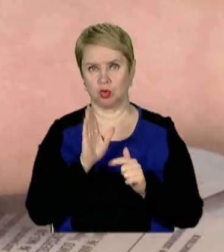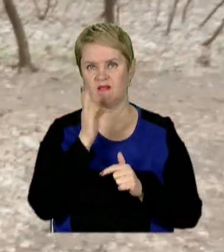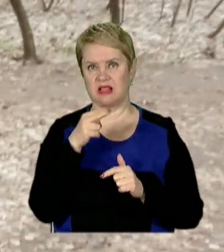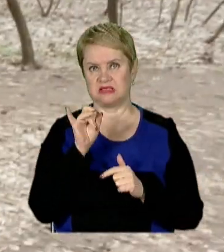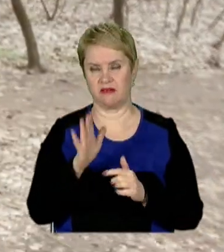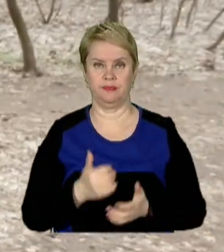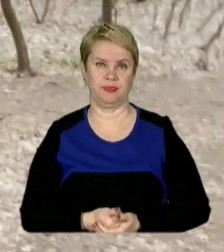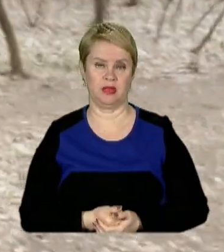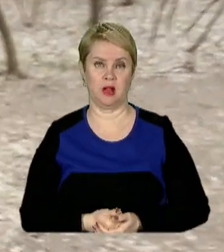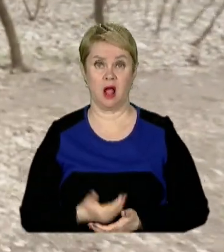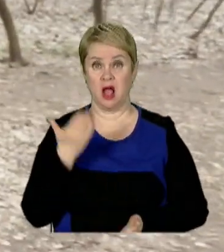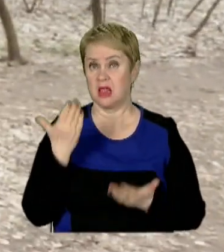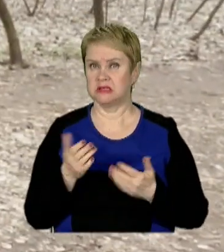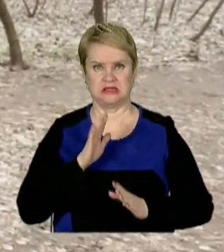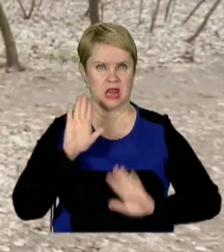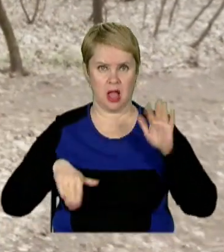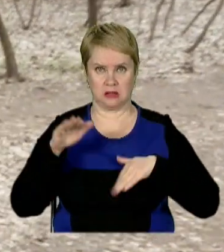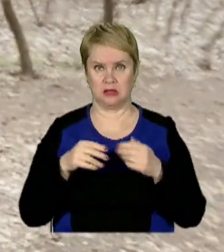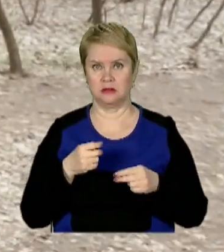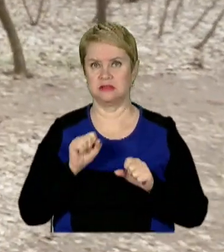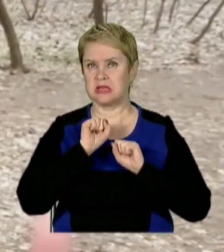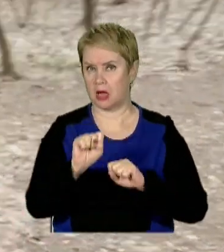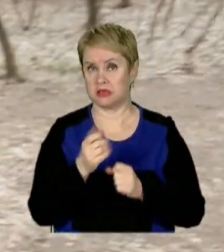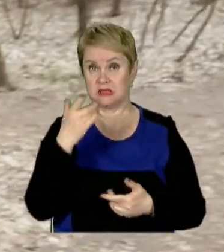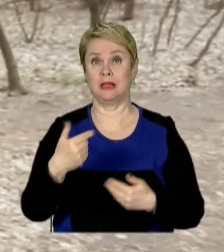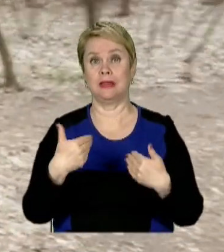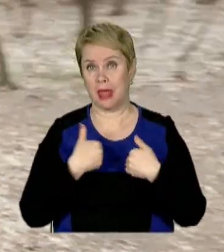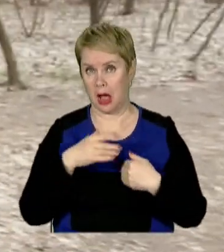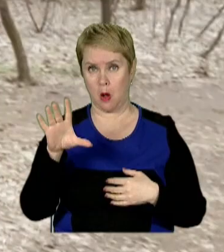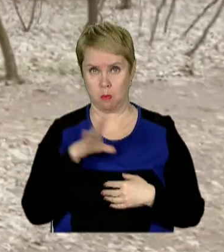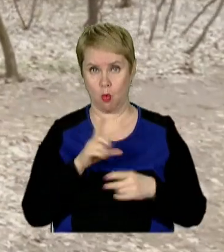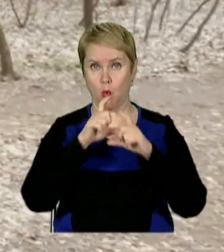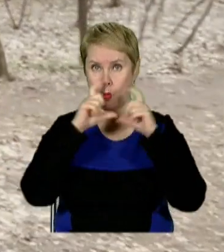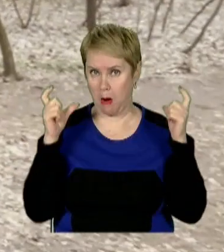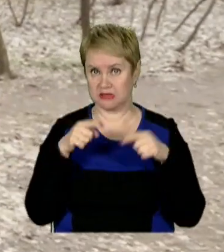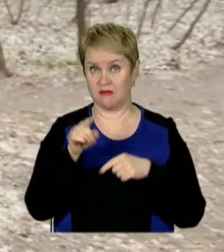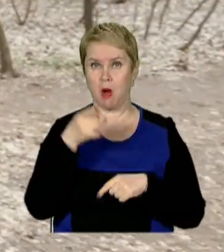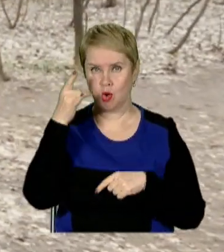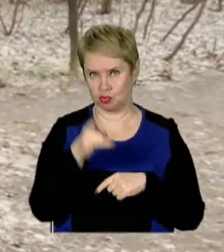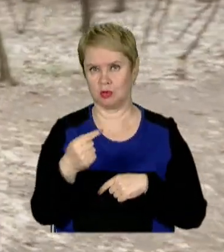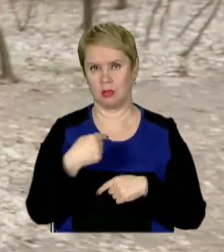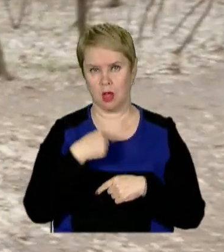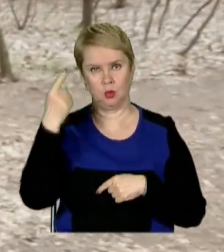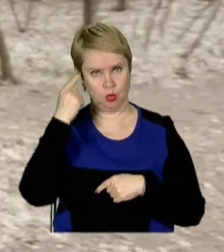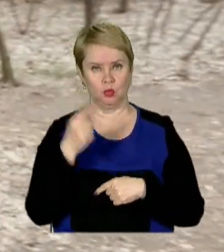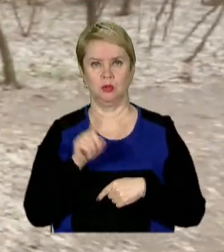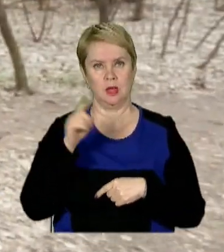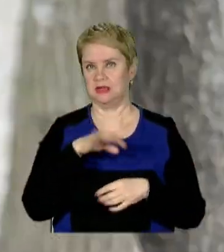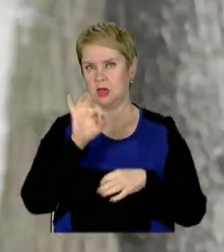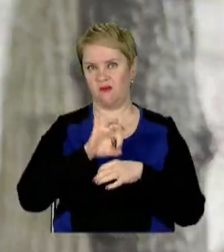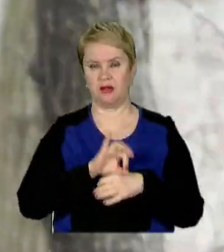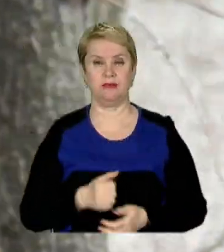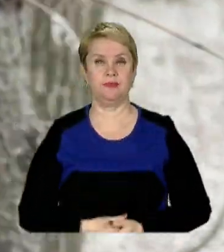Владислав. І слід не нехтовати засобами захисту. Якби, принаймні, я був би у масці в тій маршрутці, то, я думаю, може б і навіть не